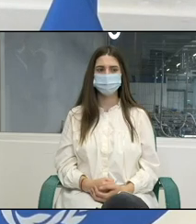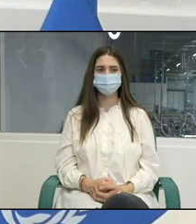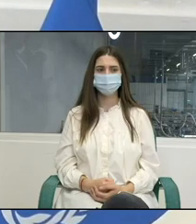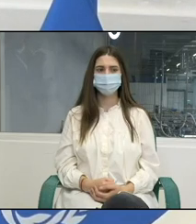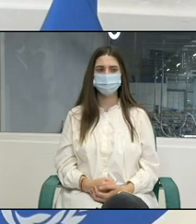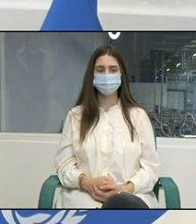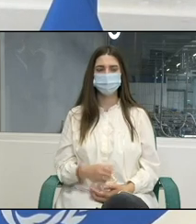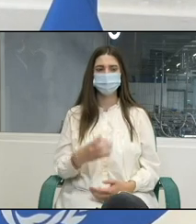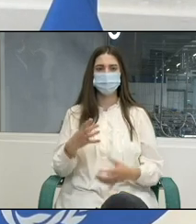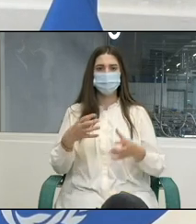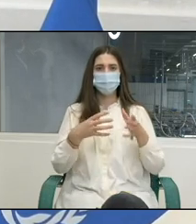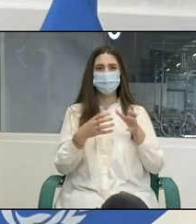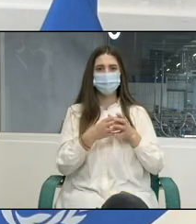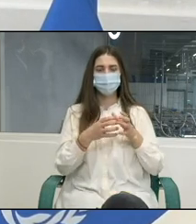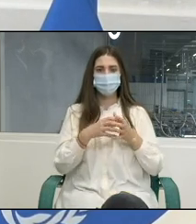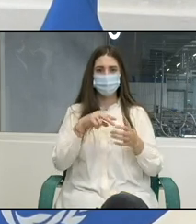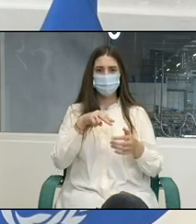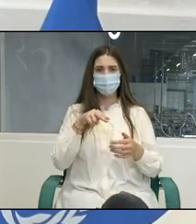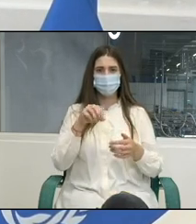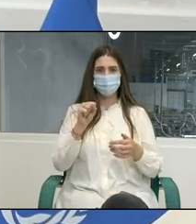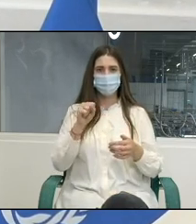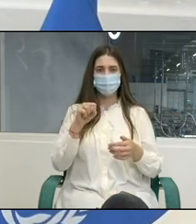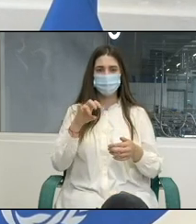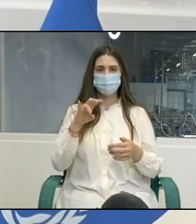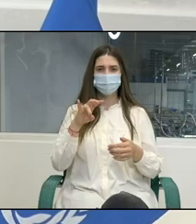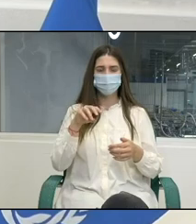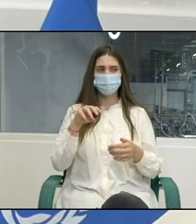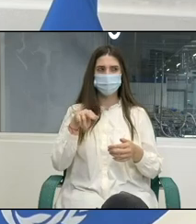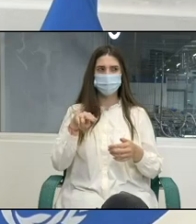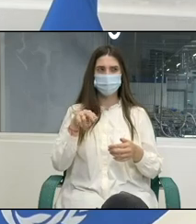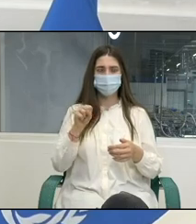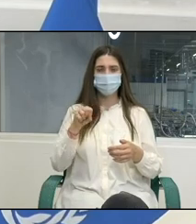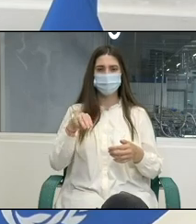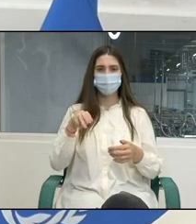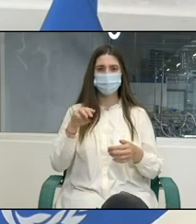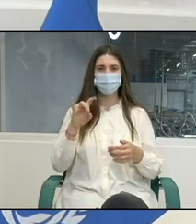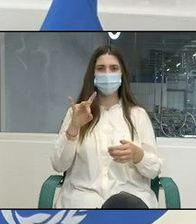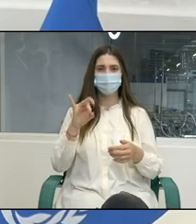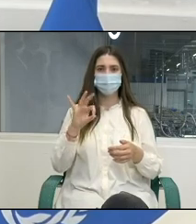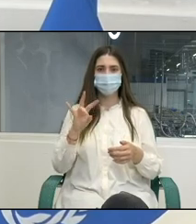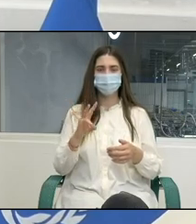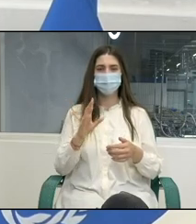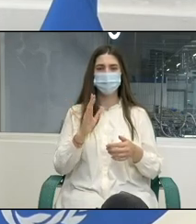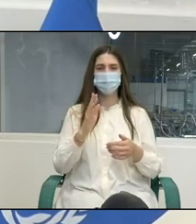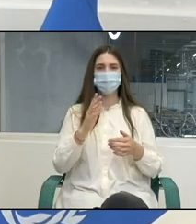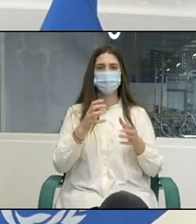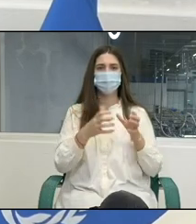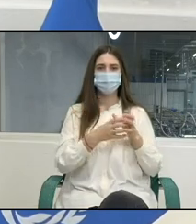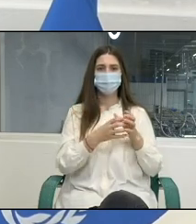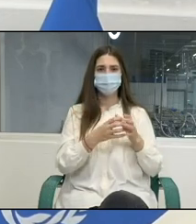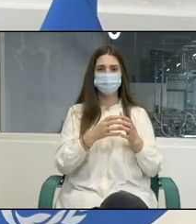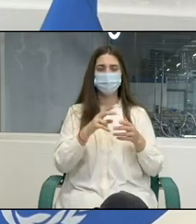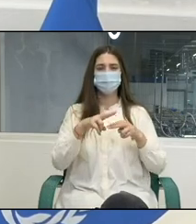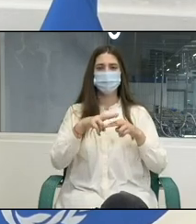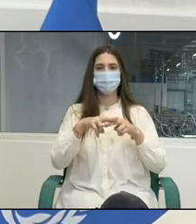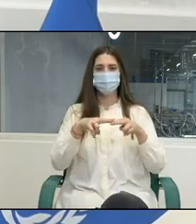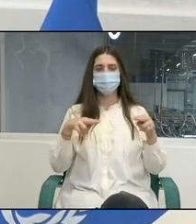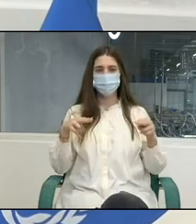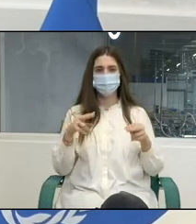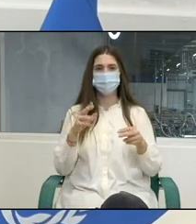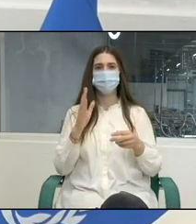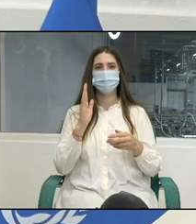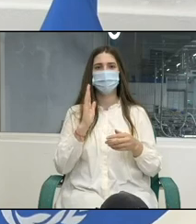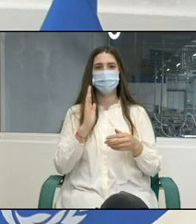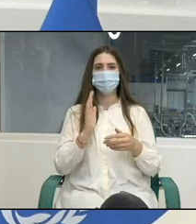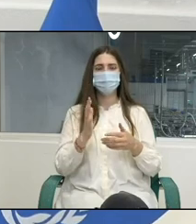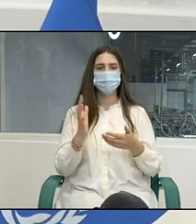guvernul sindicatele Platforma sau mai bine zis programul de țară privind munca